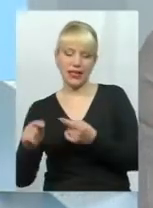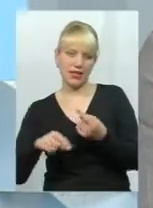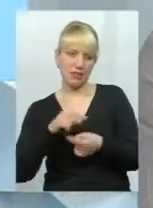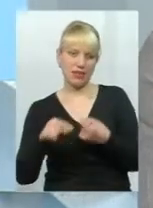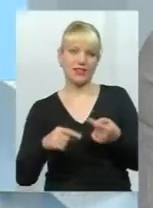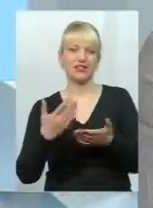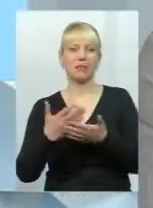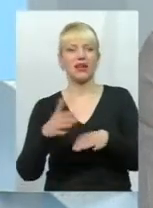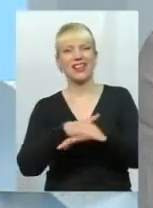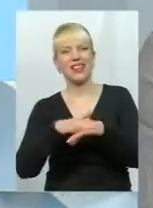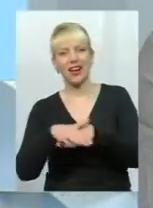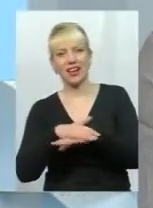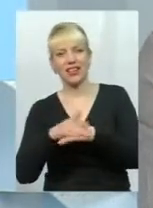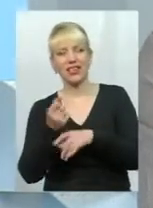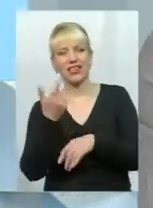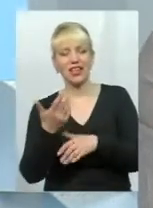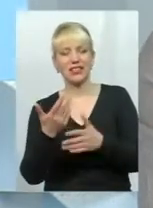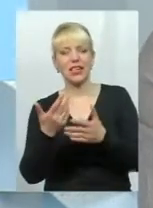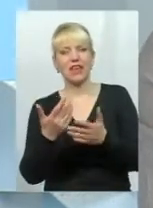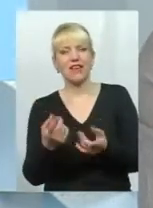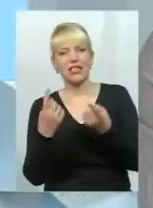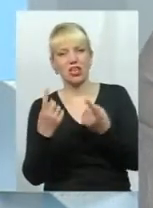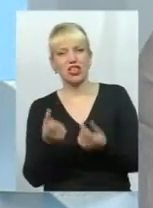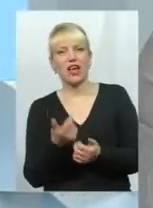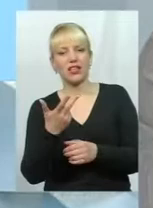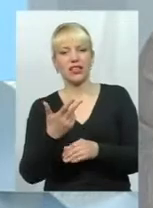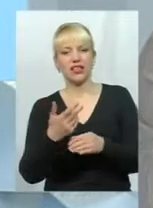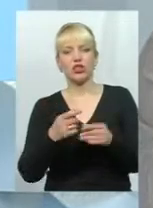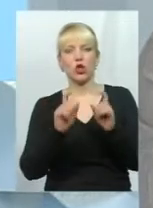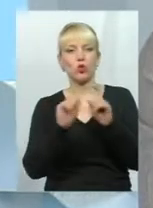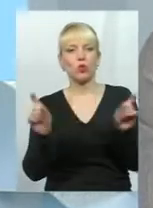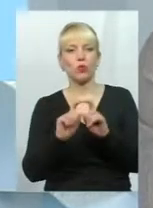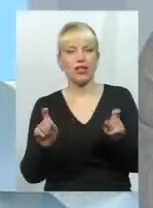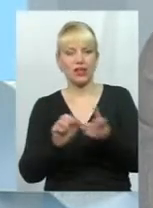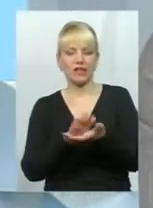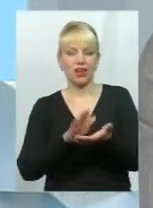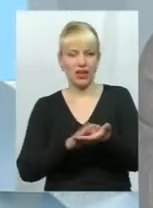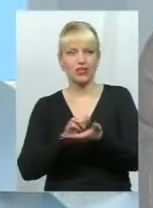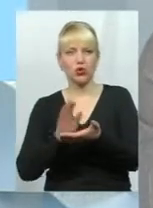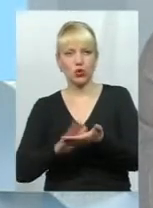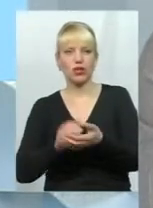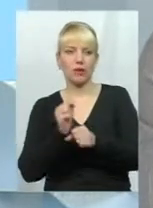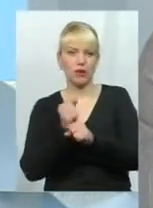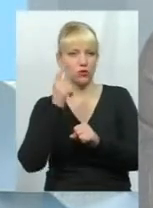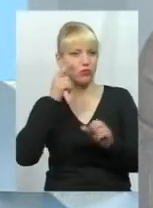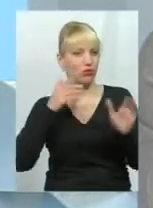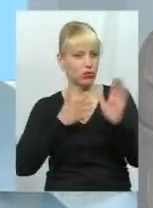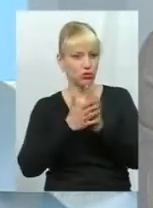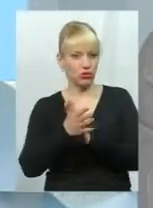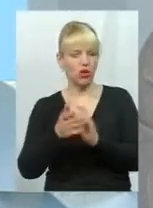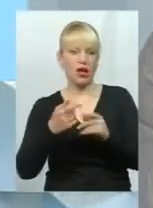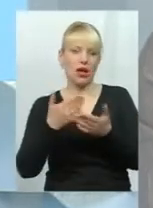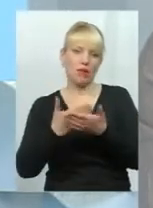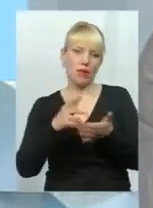також значна кількість суб'єктів реєструється і працює прозоро. Зокрема, по